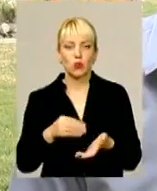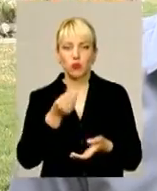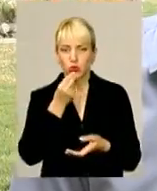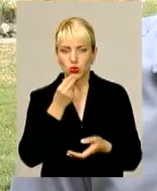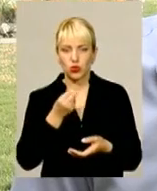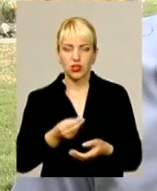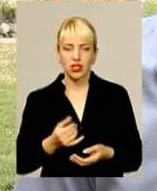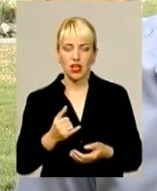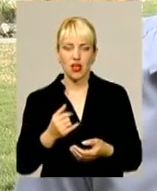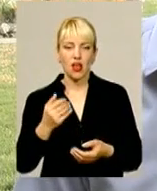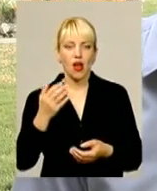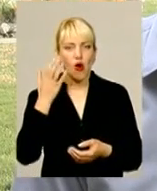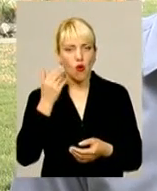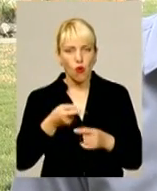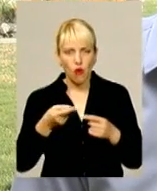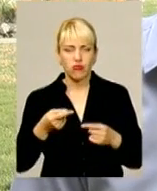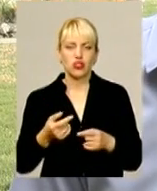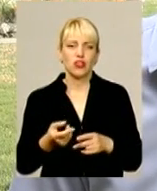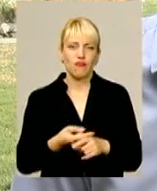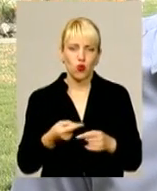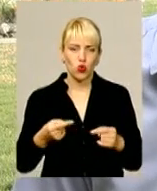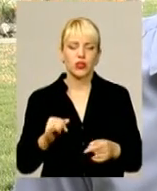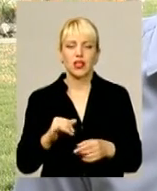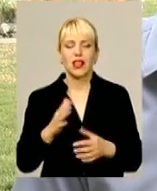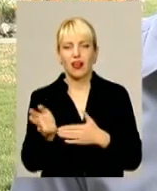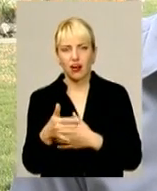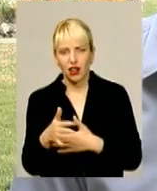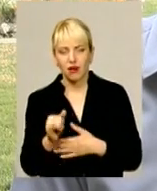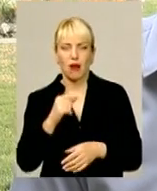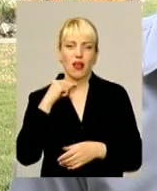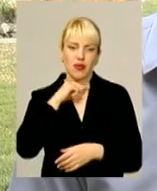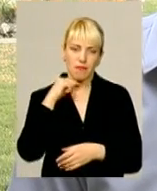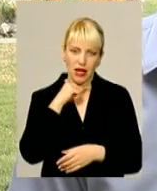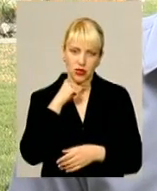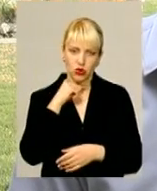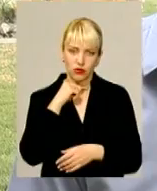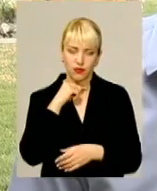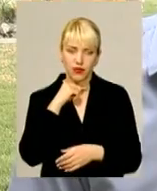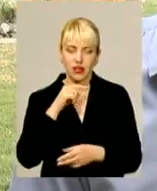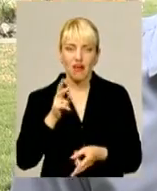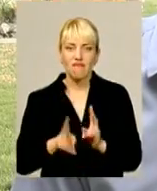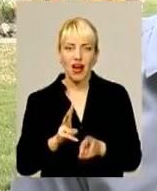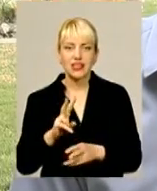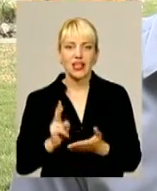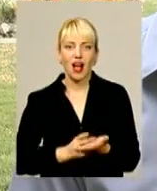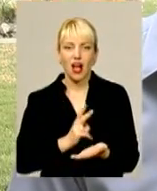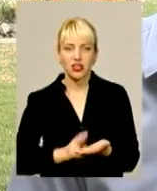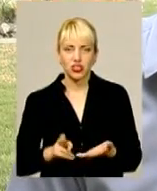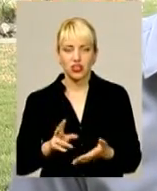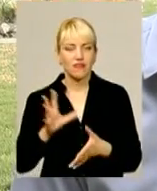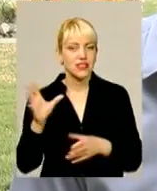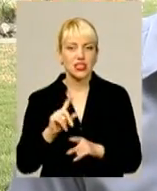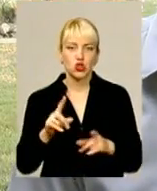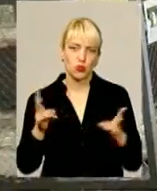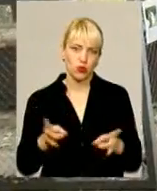і овочі, і фрукти, і риба, і м'ясо, вариться каші. Це все,